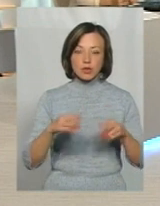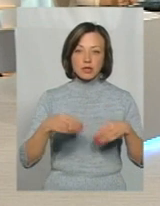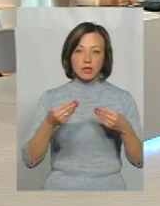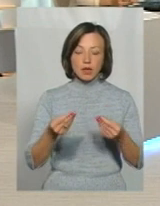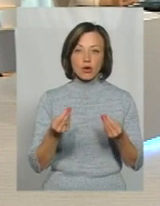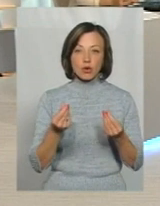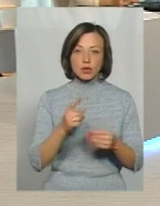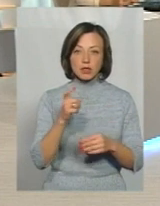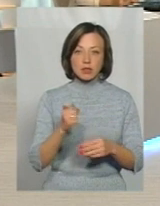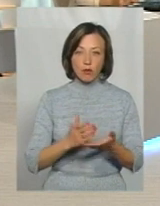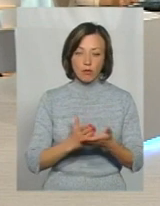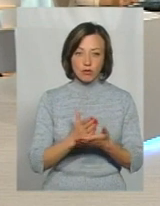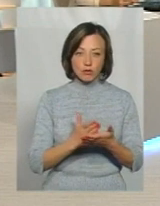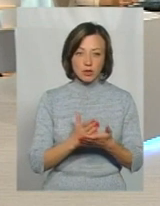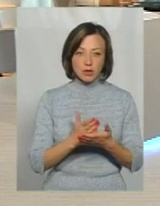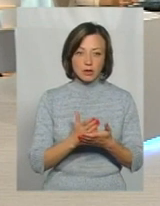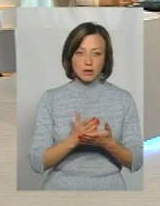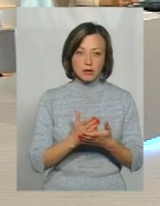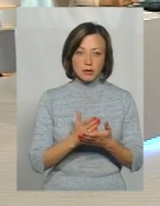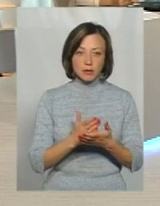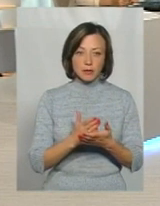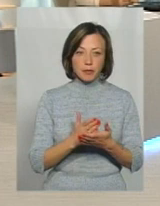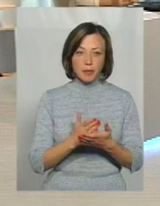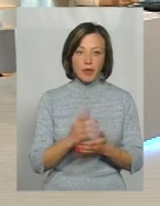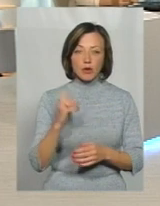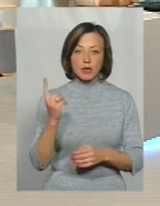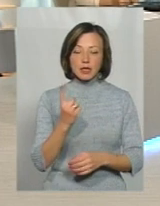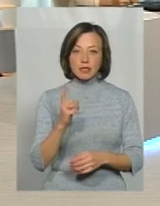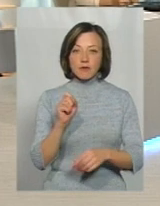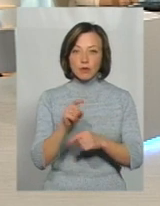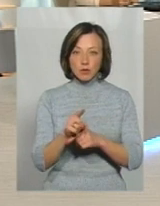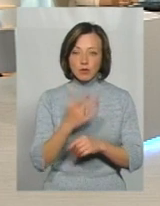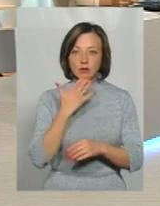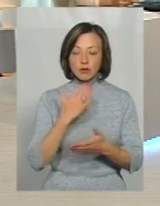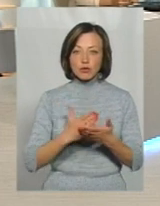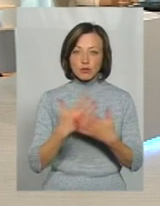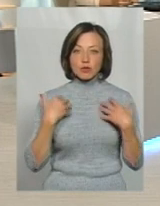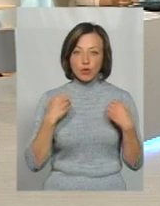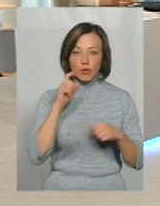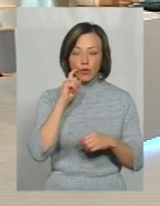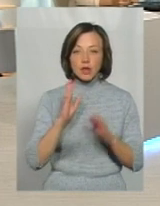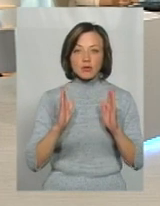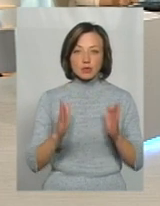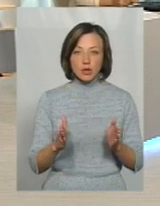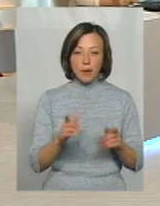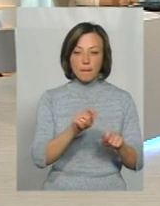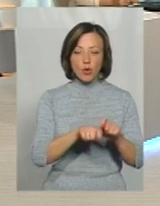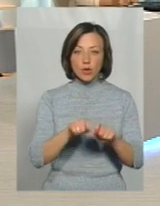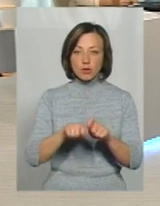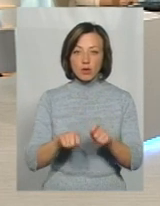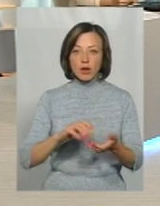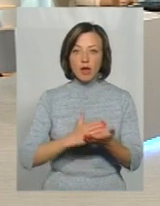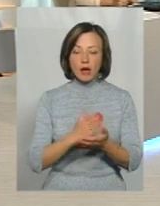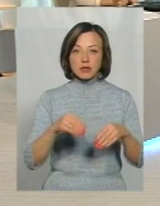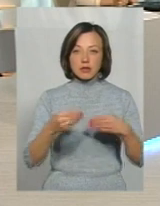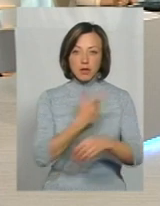гроші за надані медичні послухи. однією із функцій Національної служби здоров'я України вводе моніторинг якості